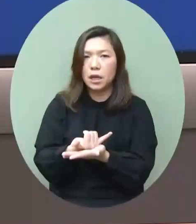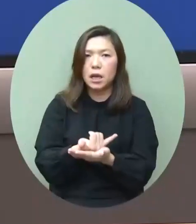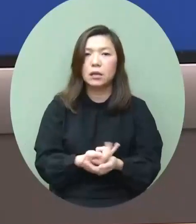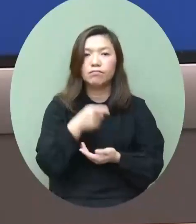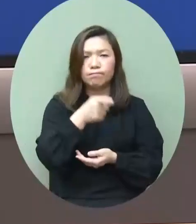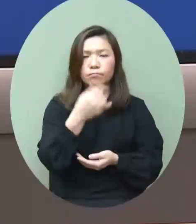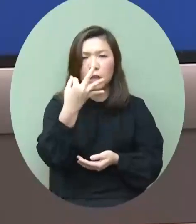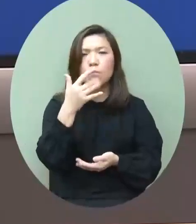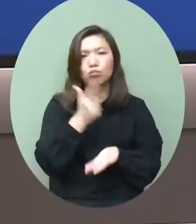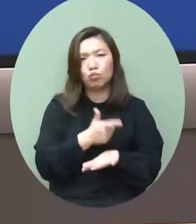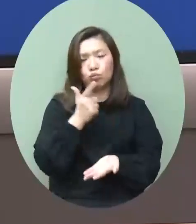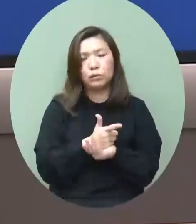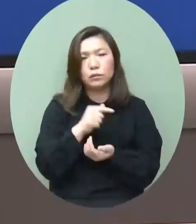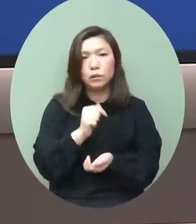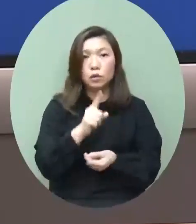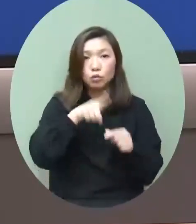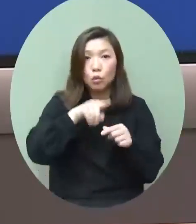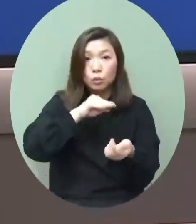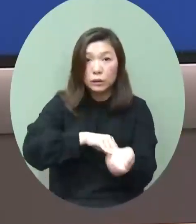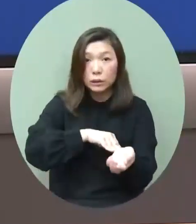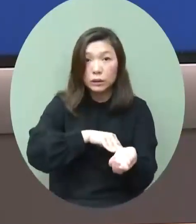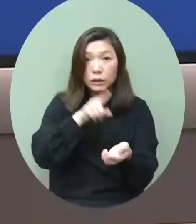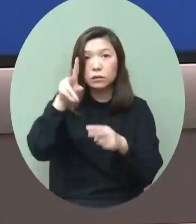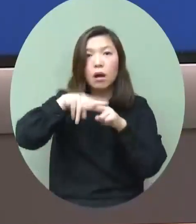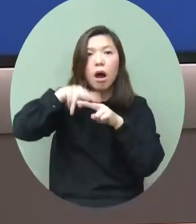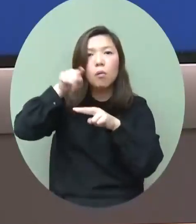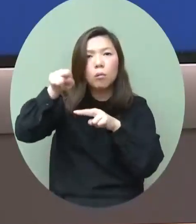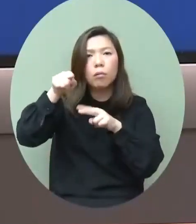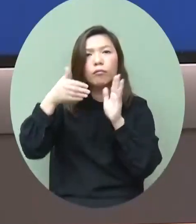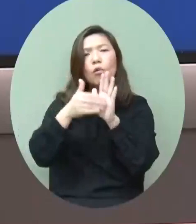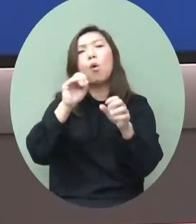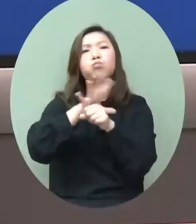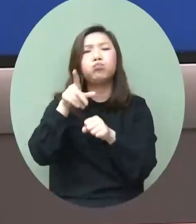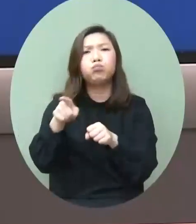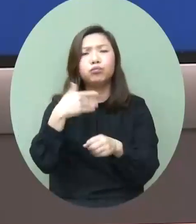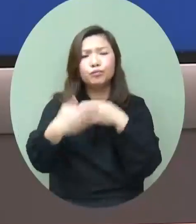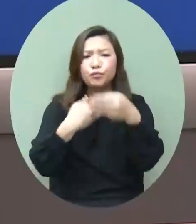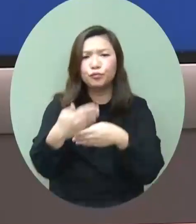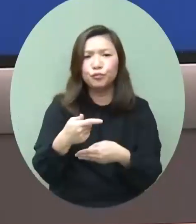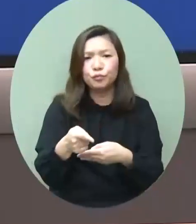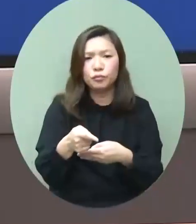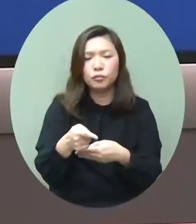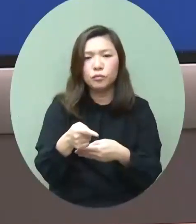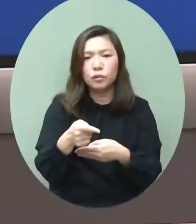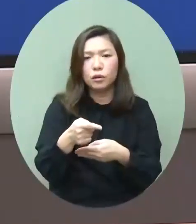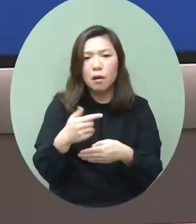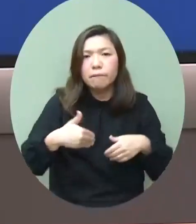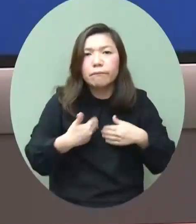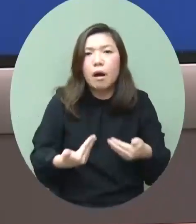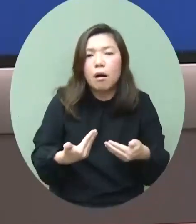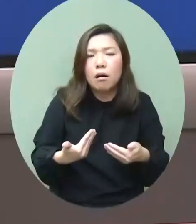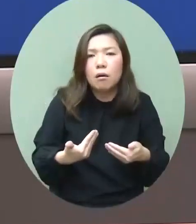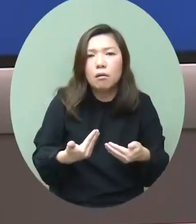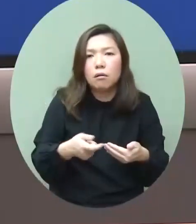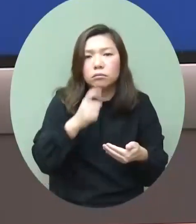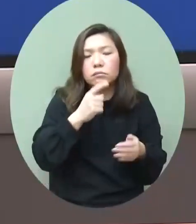而中醫藥在內地防控疫情的過程裡是發揮了它